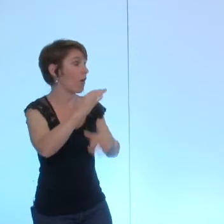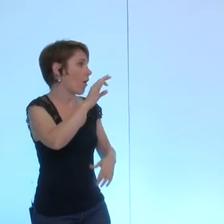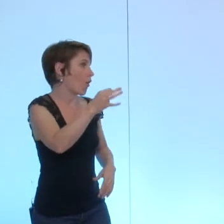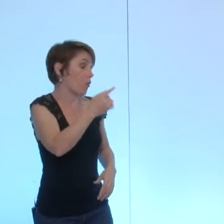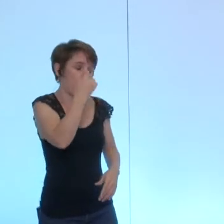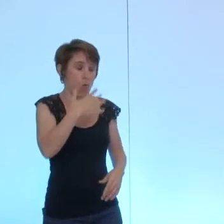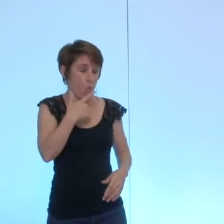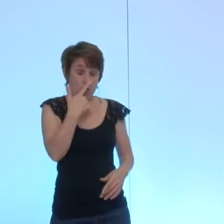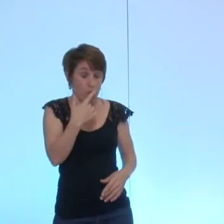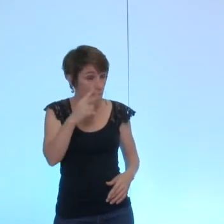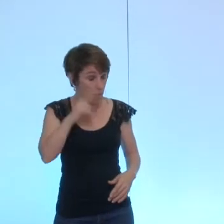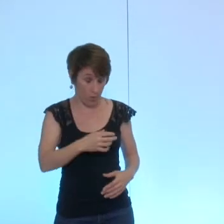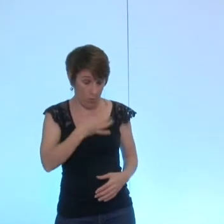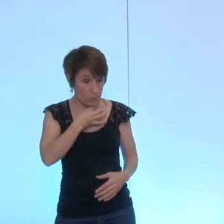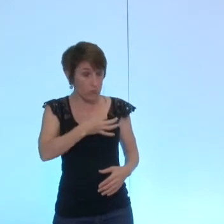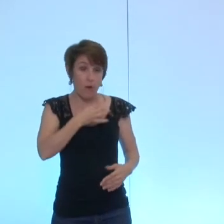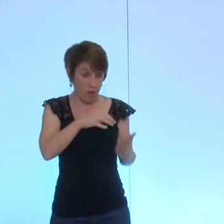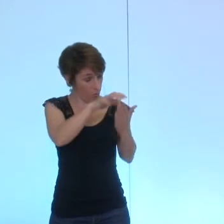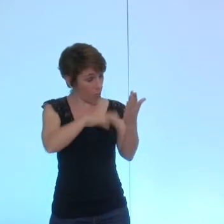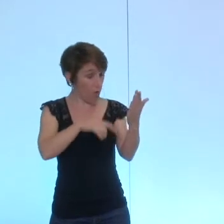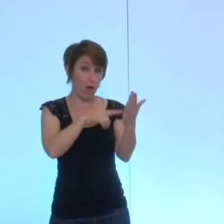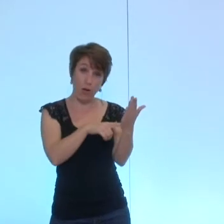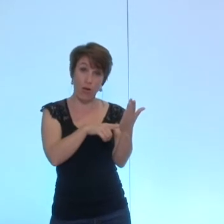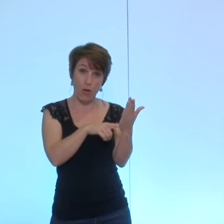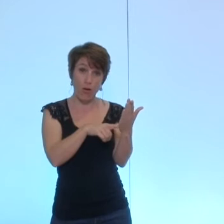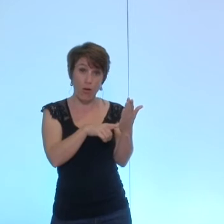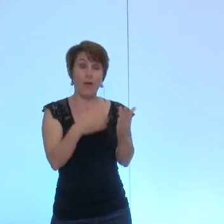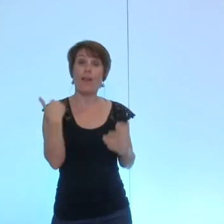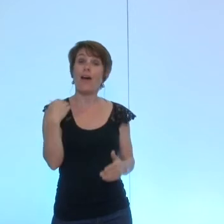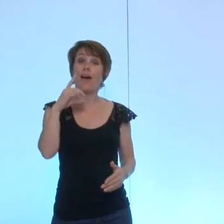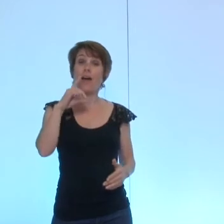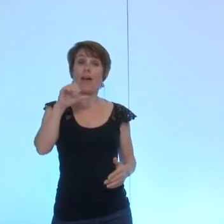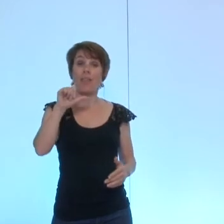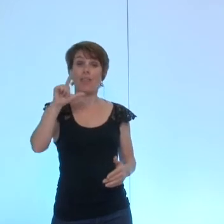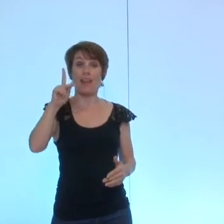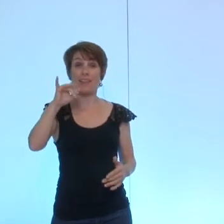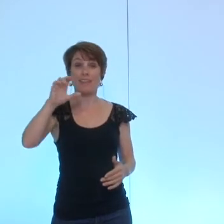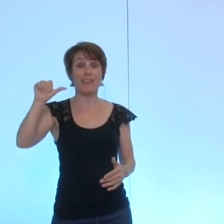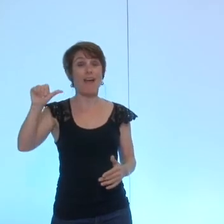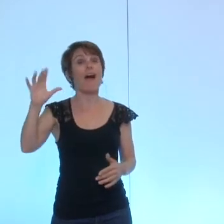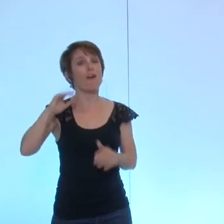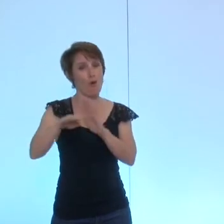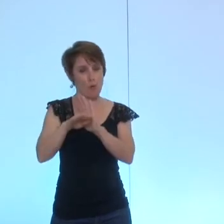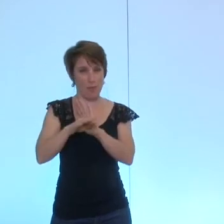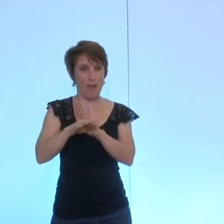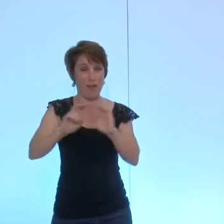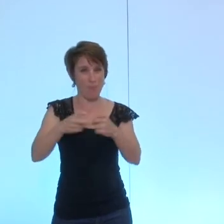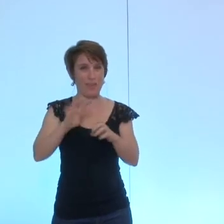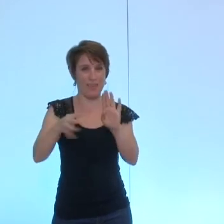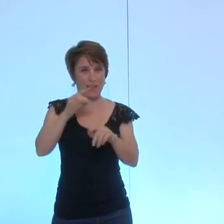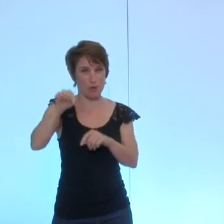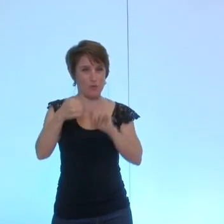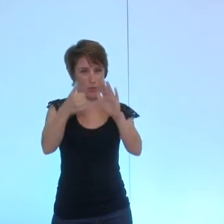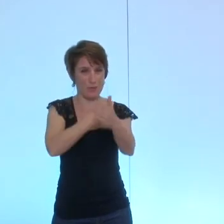délibération dans le détail mais enfin il faut quand même savoir que Dalkia a revu son offre des sessions qui est passé de 14,6 millions d